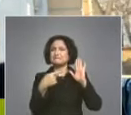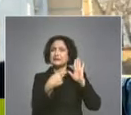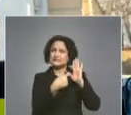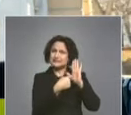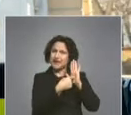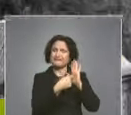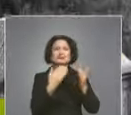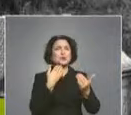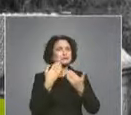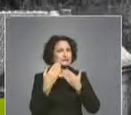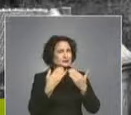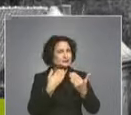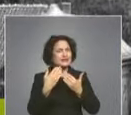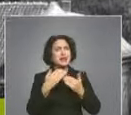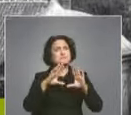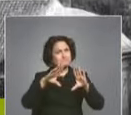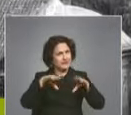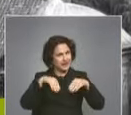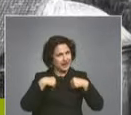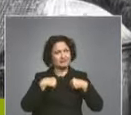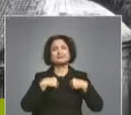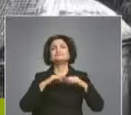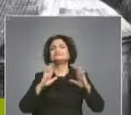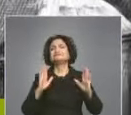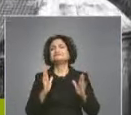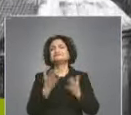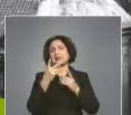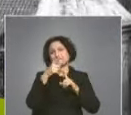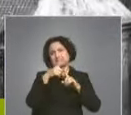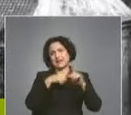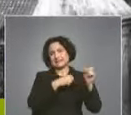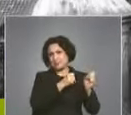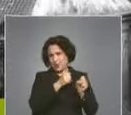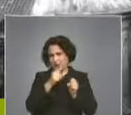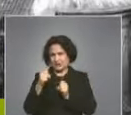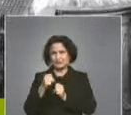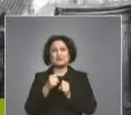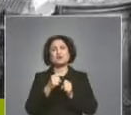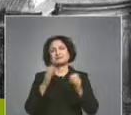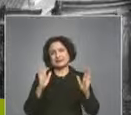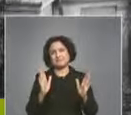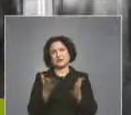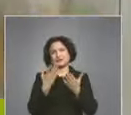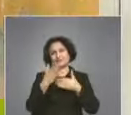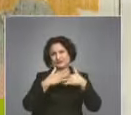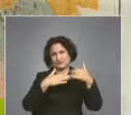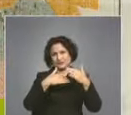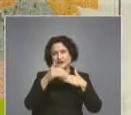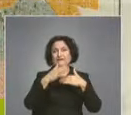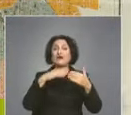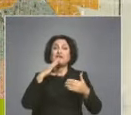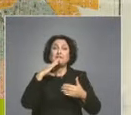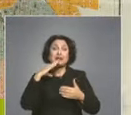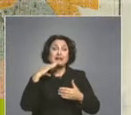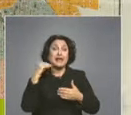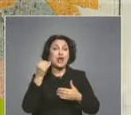обсъждане, прият и месец след това е положен и първия камък на новия храм. Във България